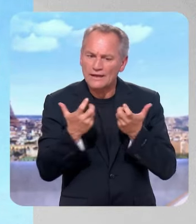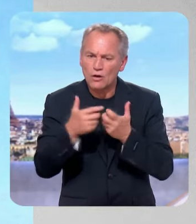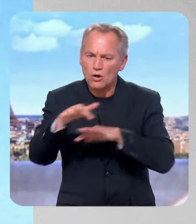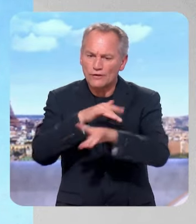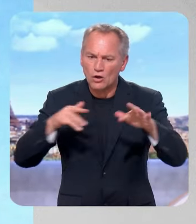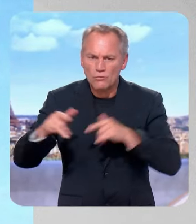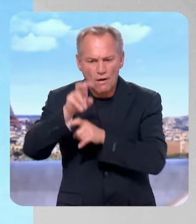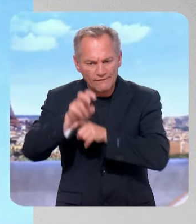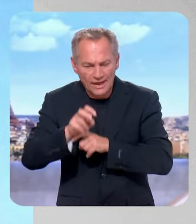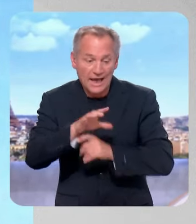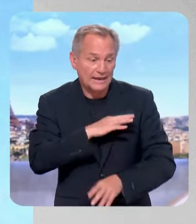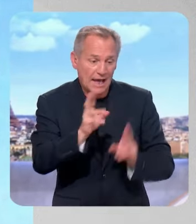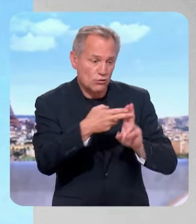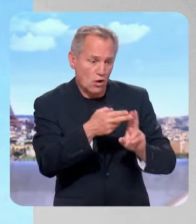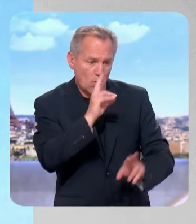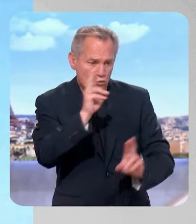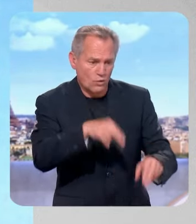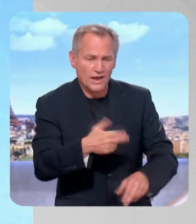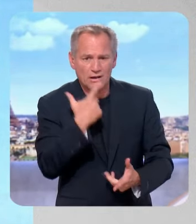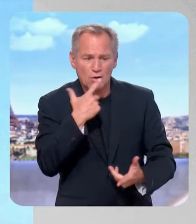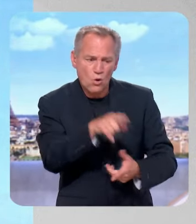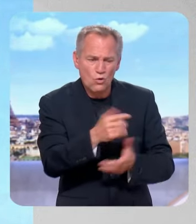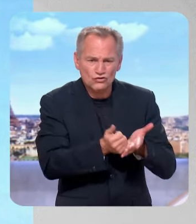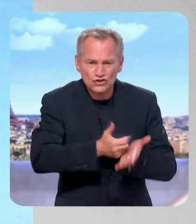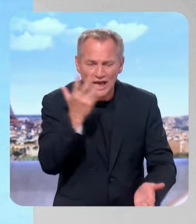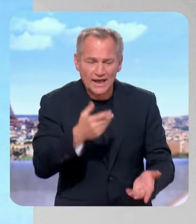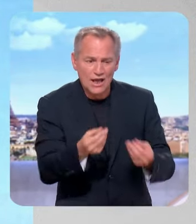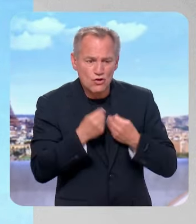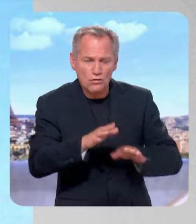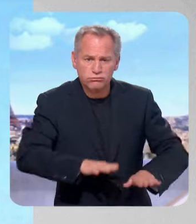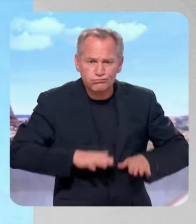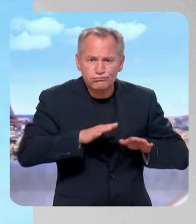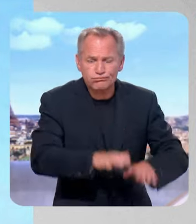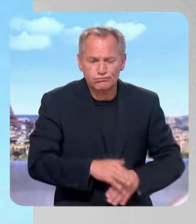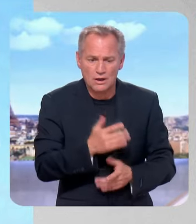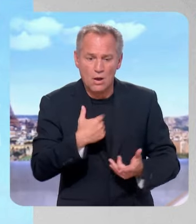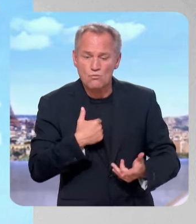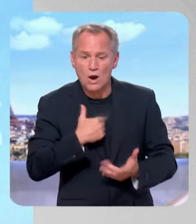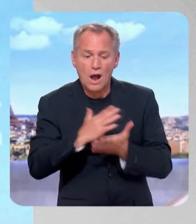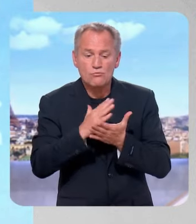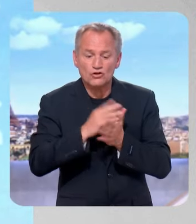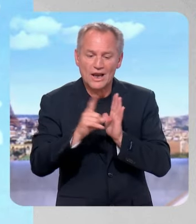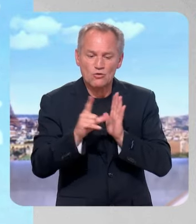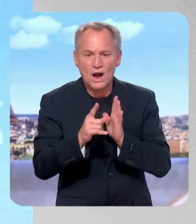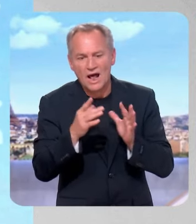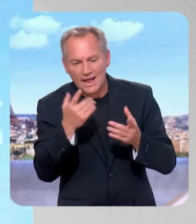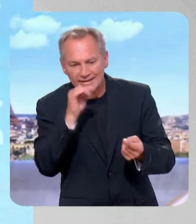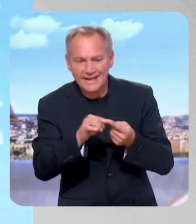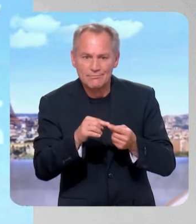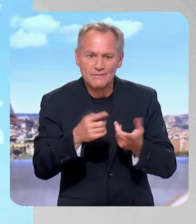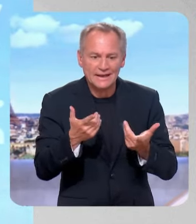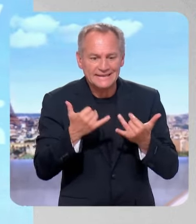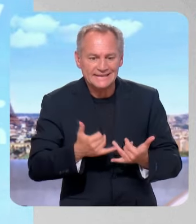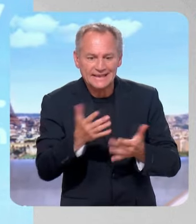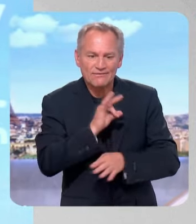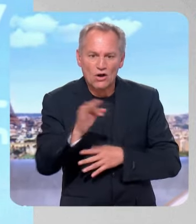Et il en a qui sont complètement inutiles, qui coûtent cher et qui nous ralentissent. Quand je défends le projet de loi sur la simplification en France, ça s'est